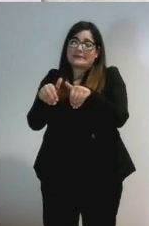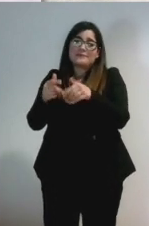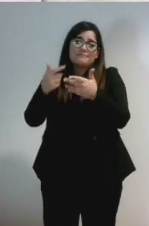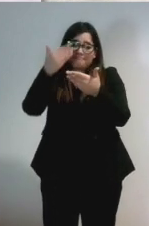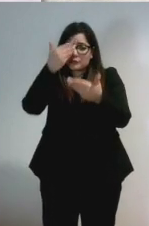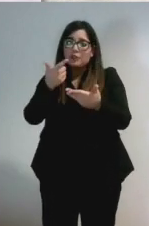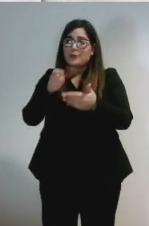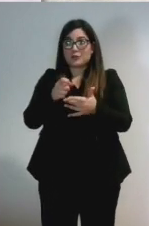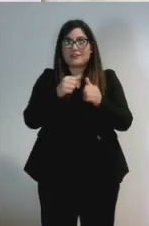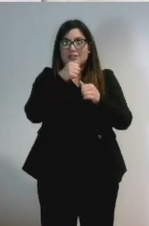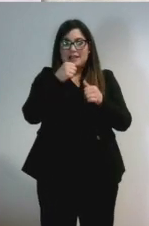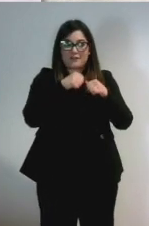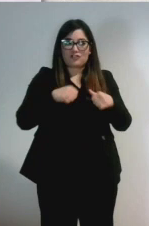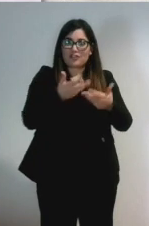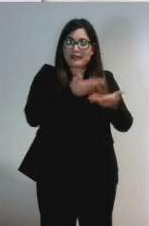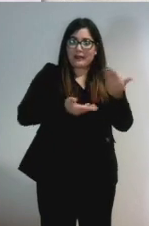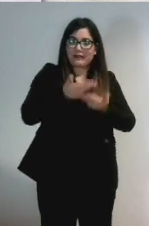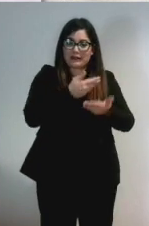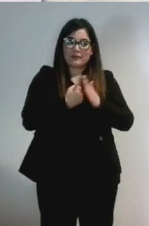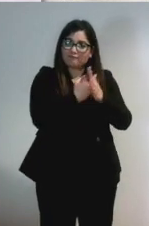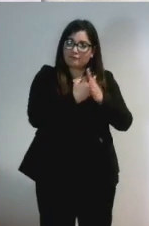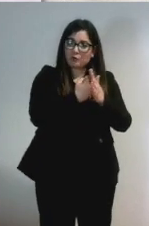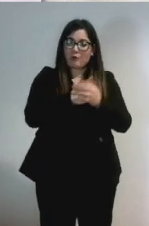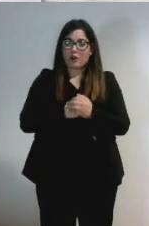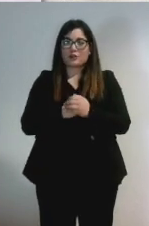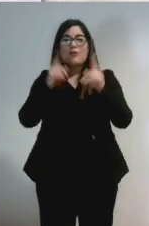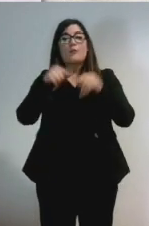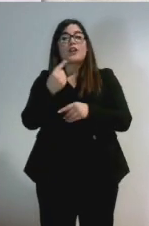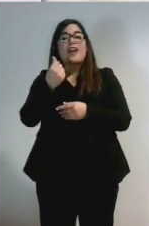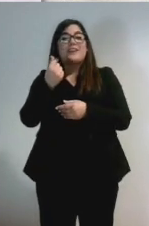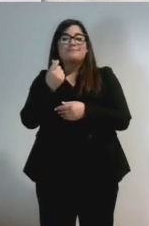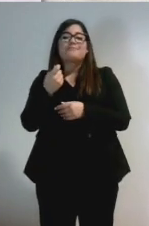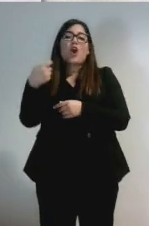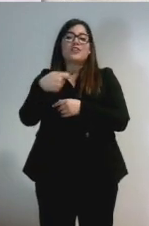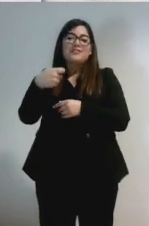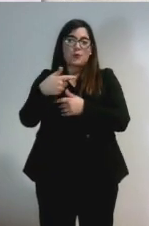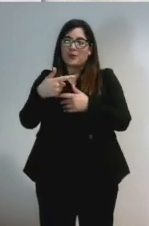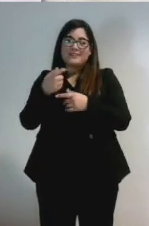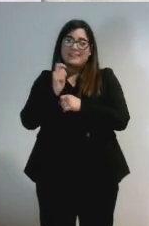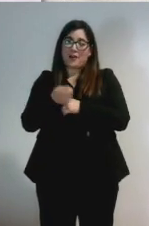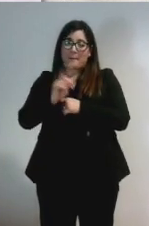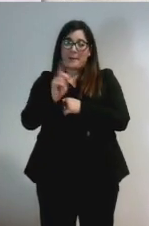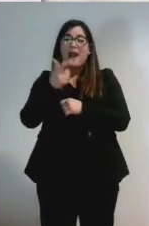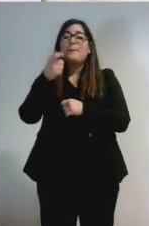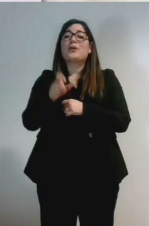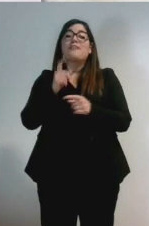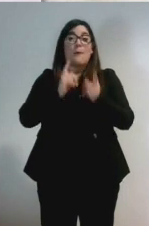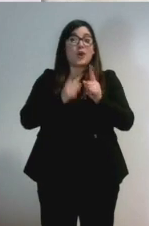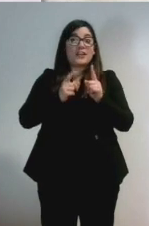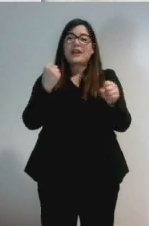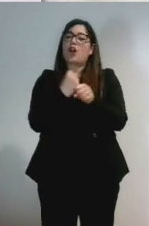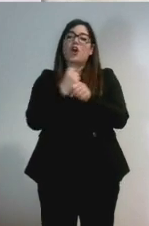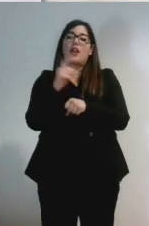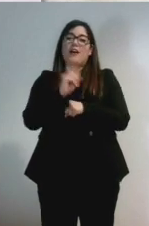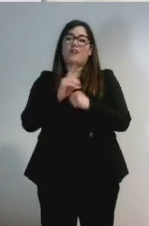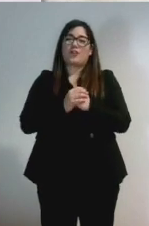concittadini. Siamo quelli che non hanno i contributi pagati perché fare politica non è un lavoro. Siamo quelli che per